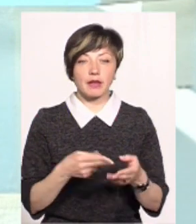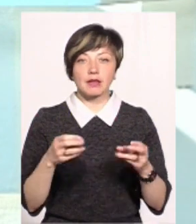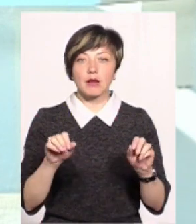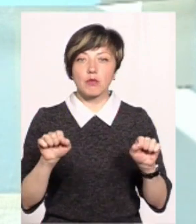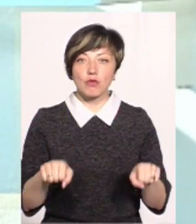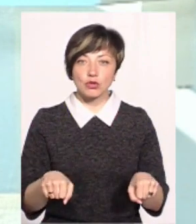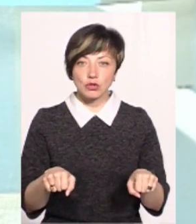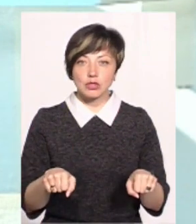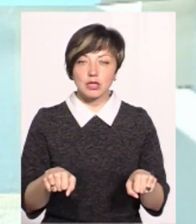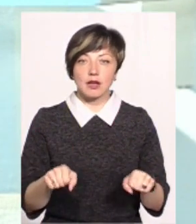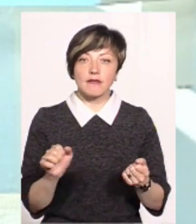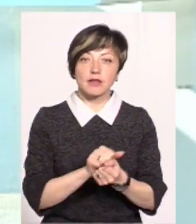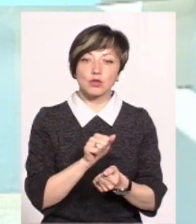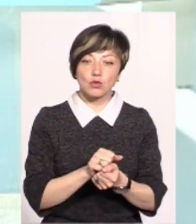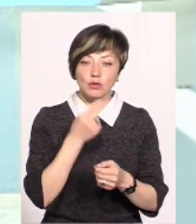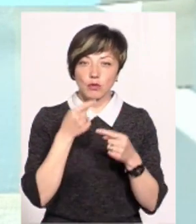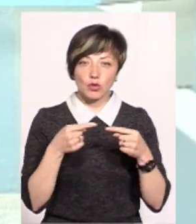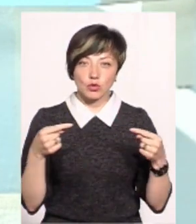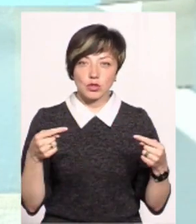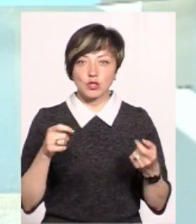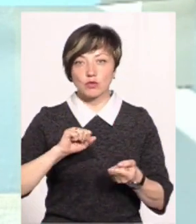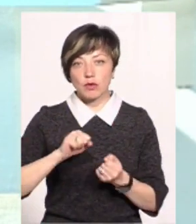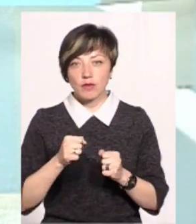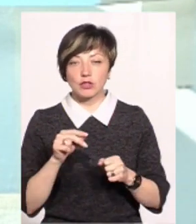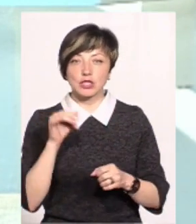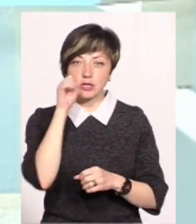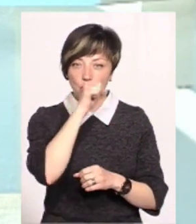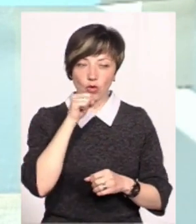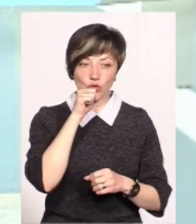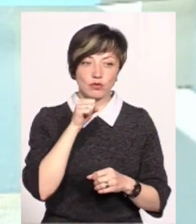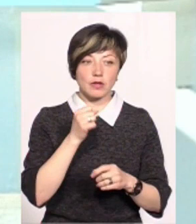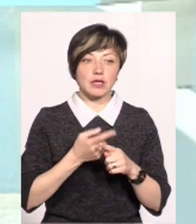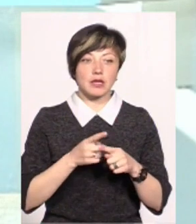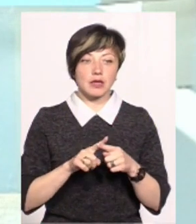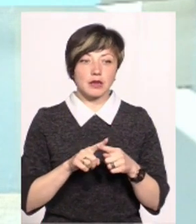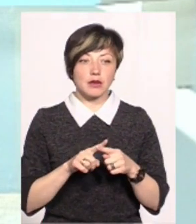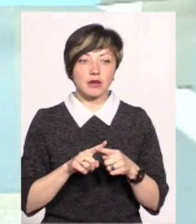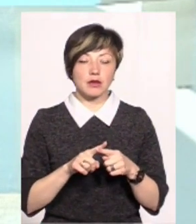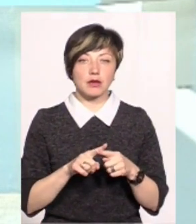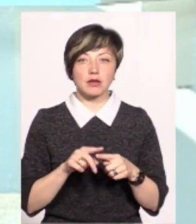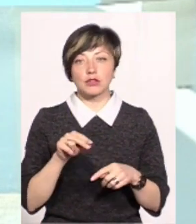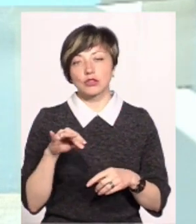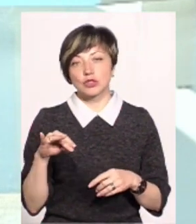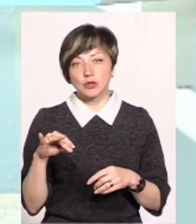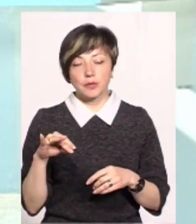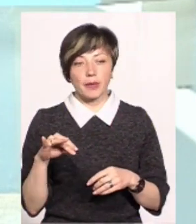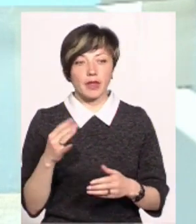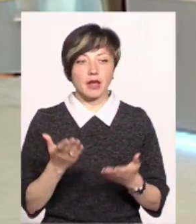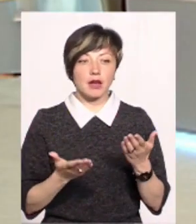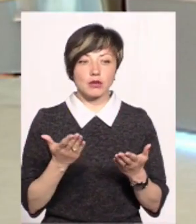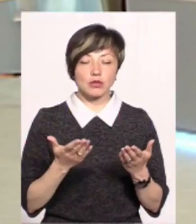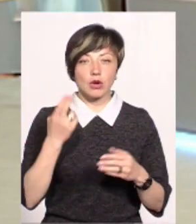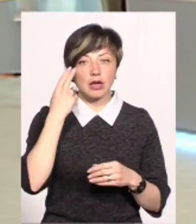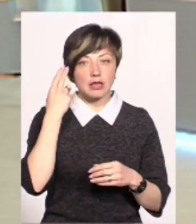де можна там чи висушувати продукцію, чи сублімувати, чи заморожувати. Тобто, чи, умовно кажучи, якщо